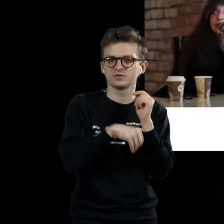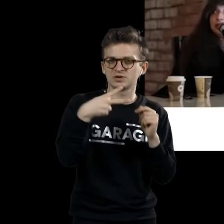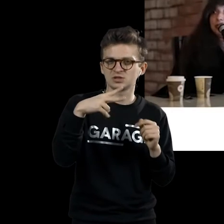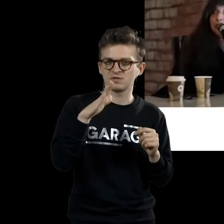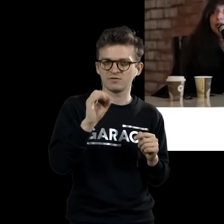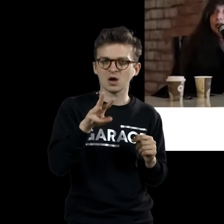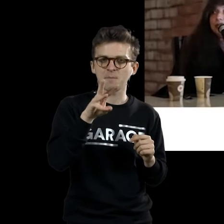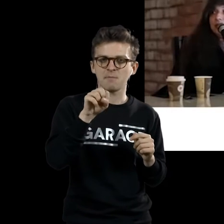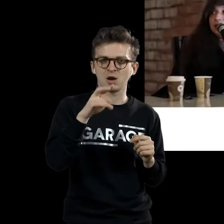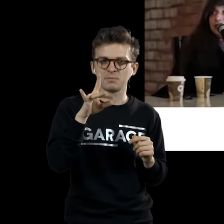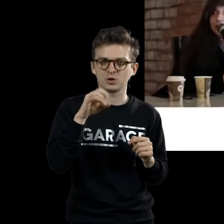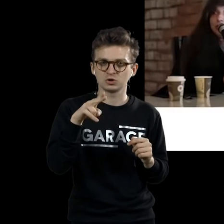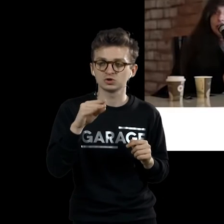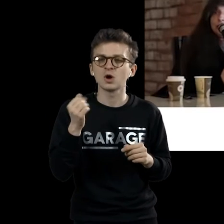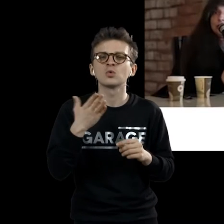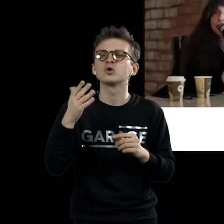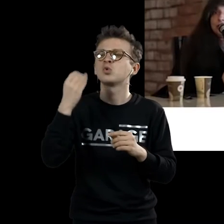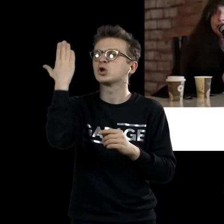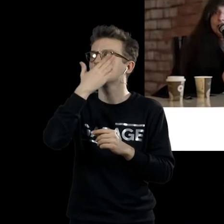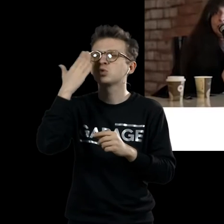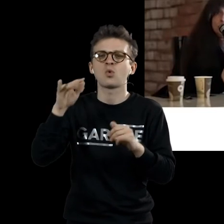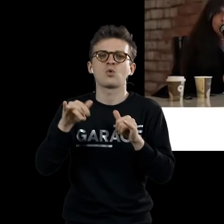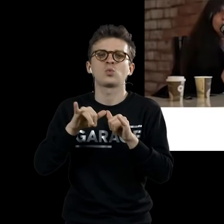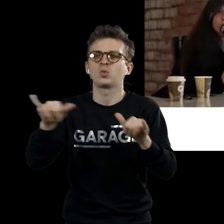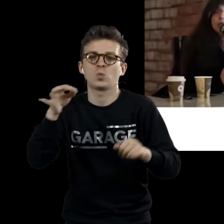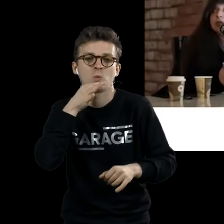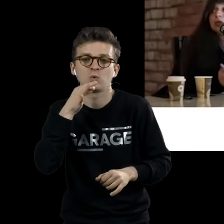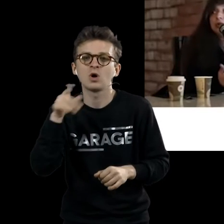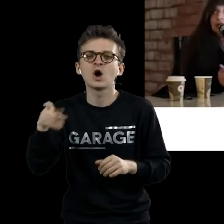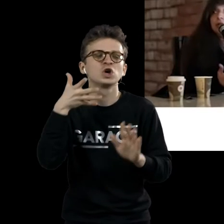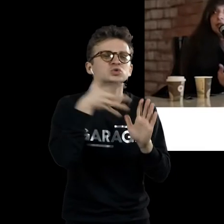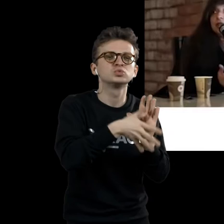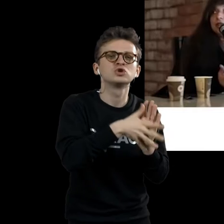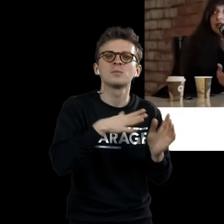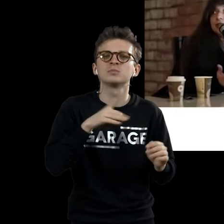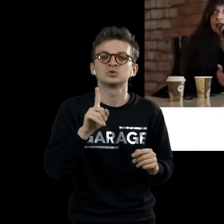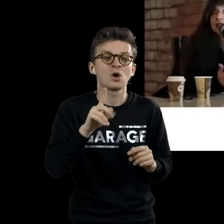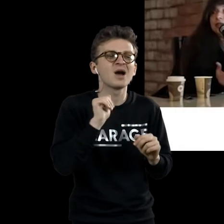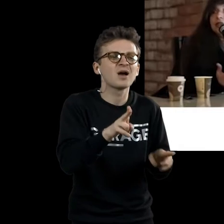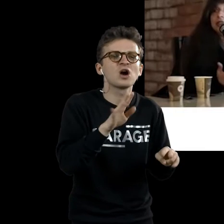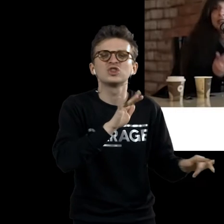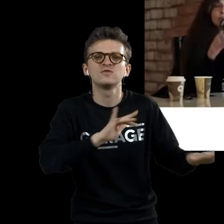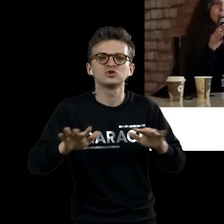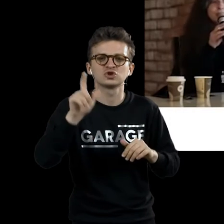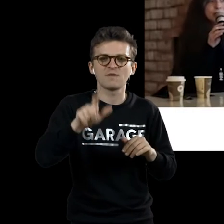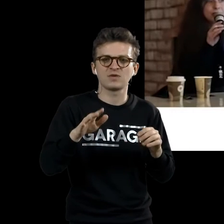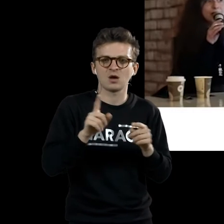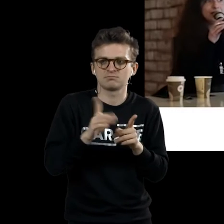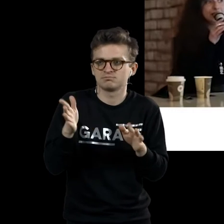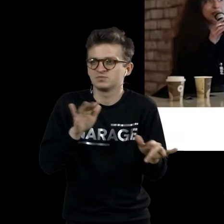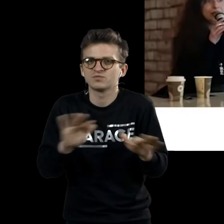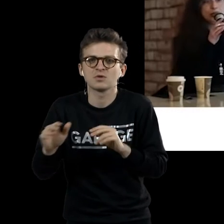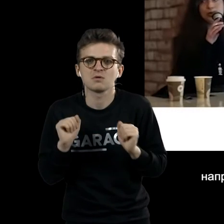Майбридж, который до изобретения кино изучал, как устроено движение человека, как двигается человек,